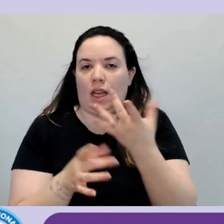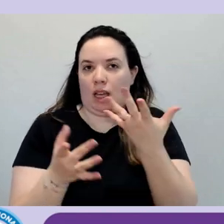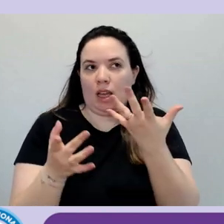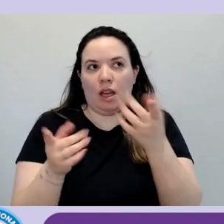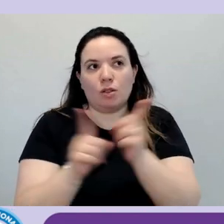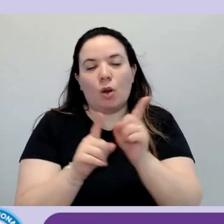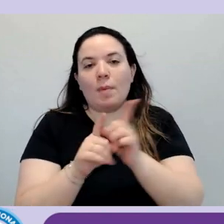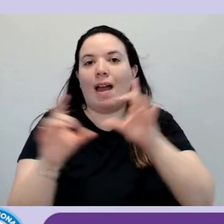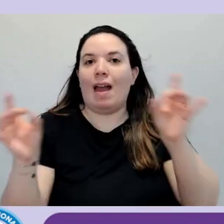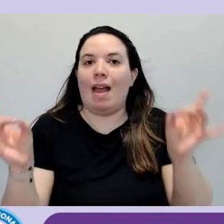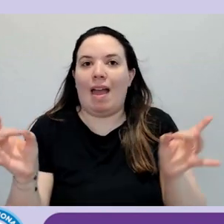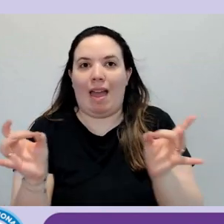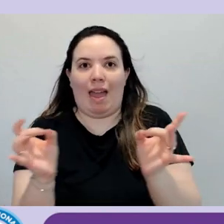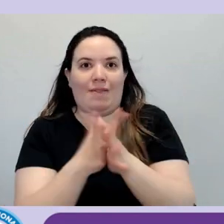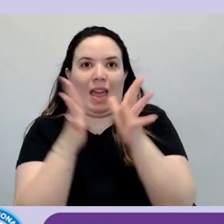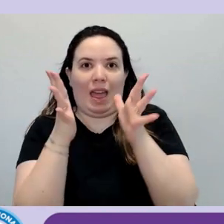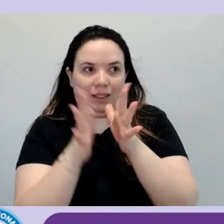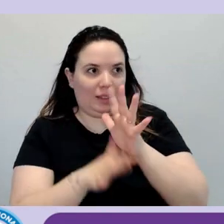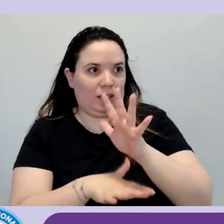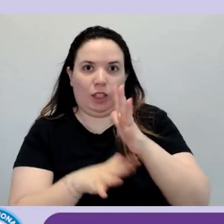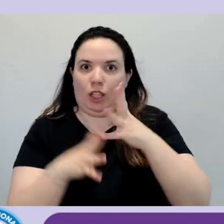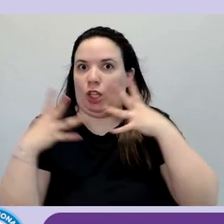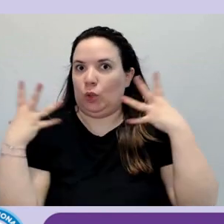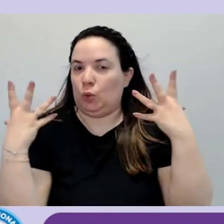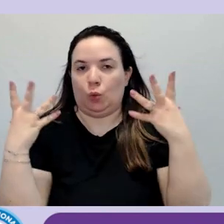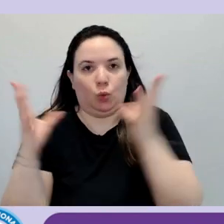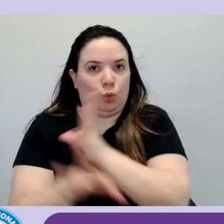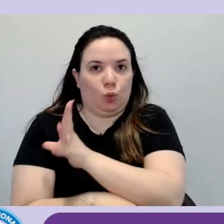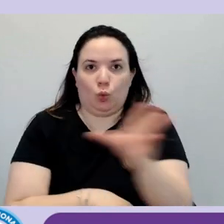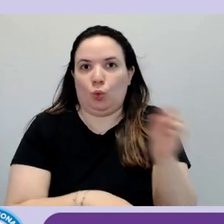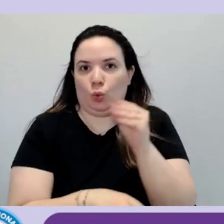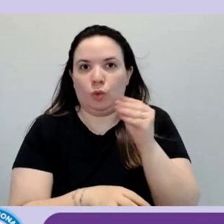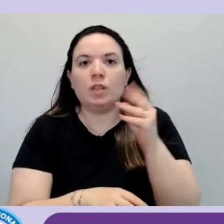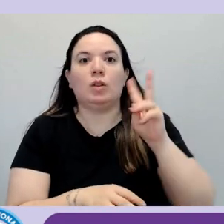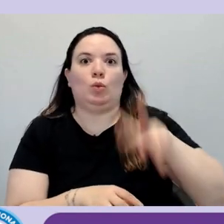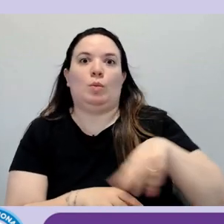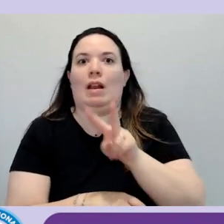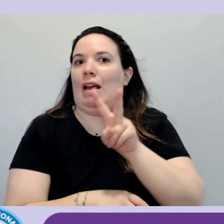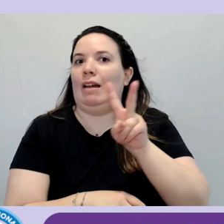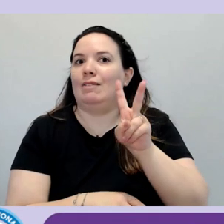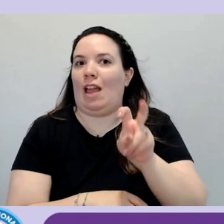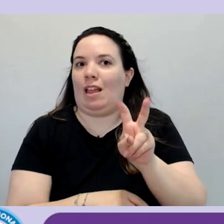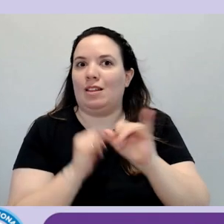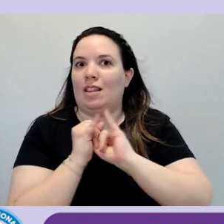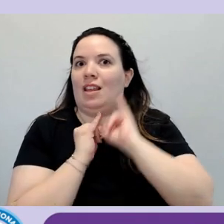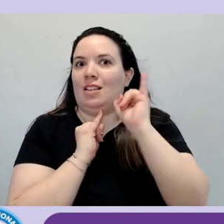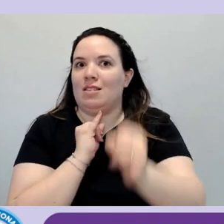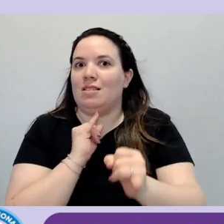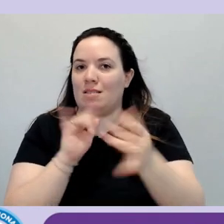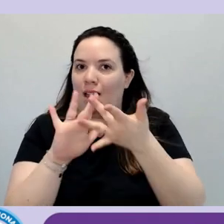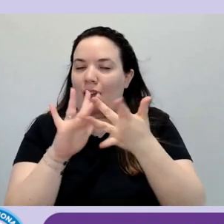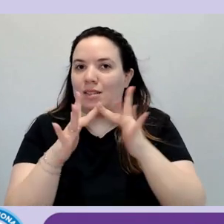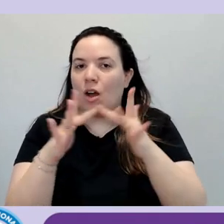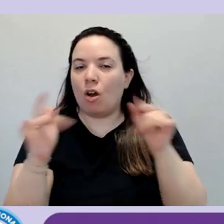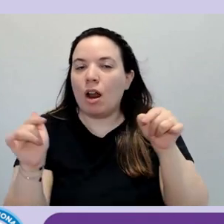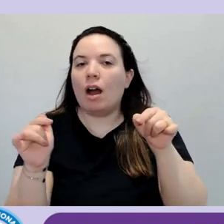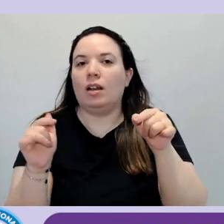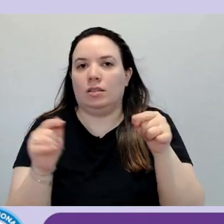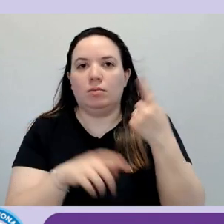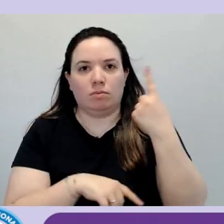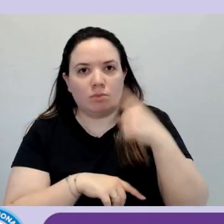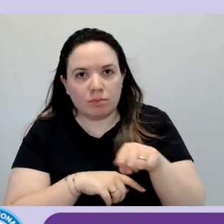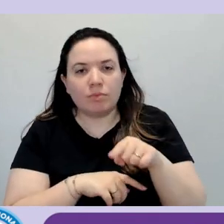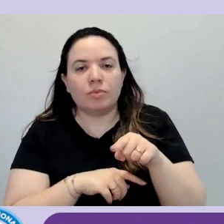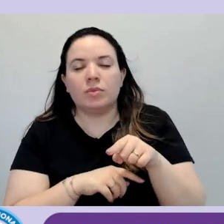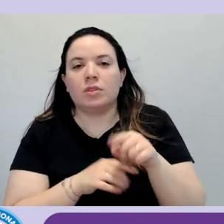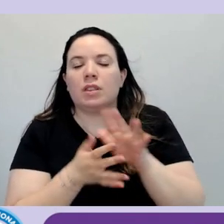eh siamo passati in modalità eh in remoto e eh questo ha anche eh in certi versi favorito